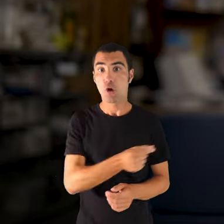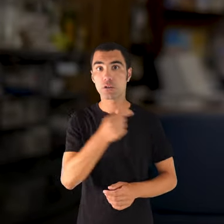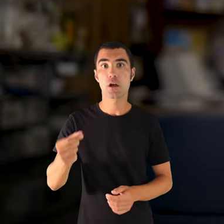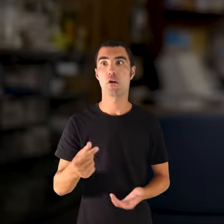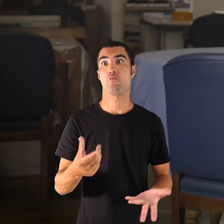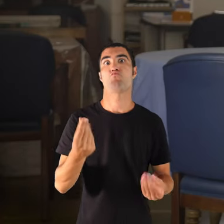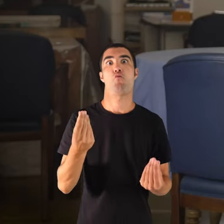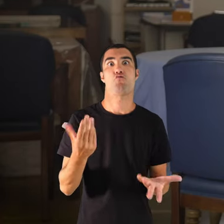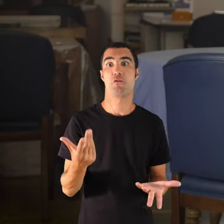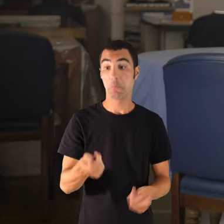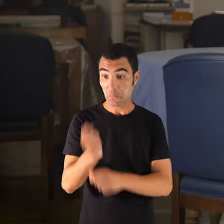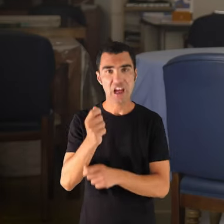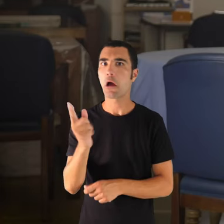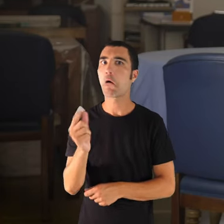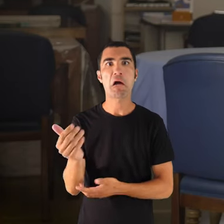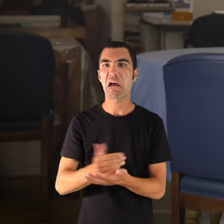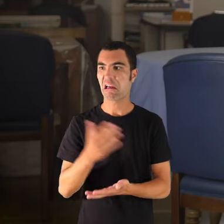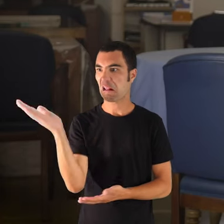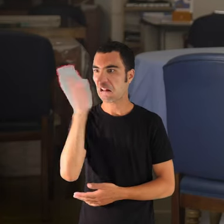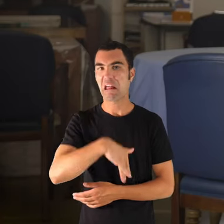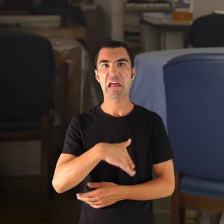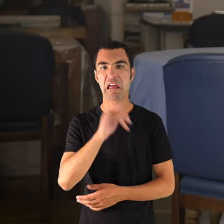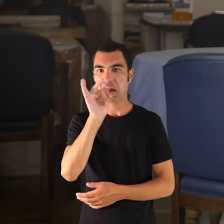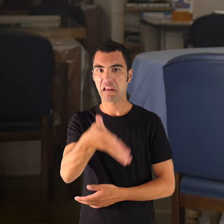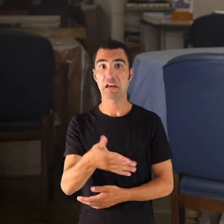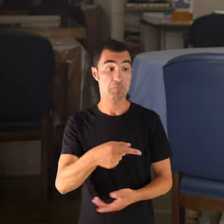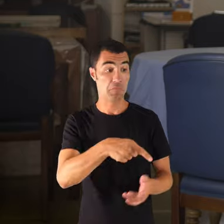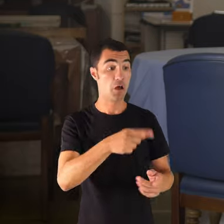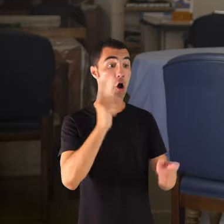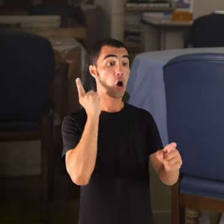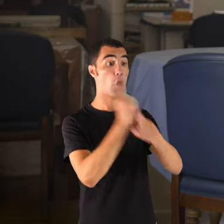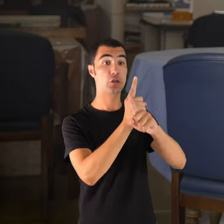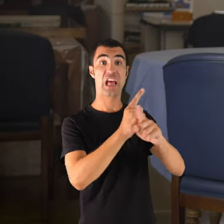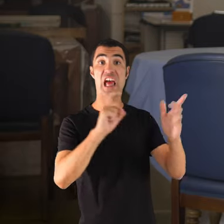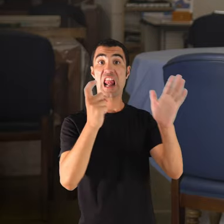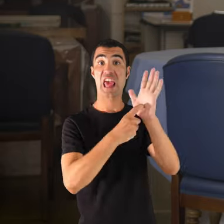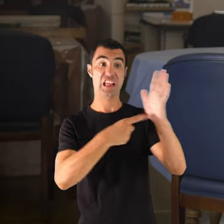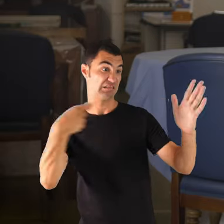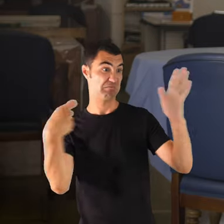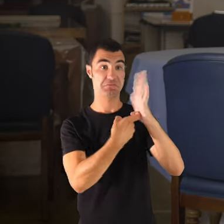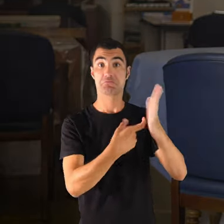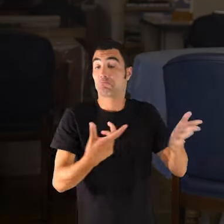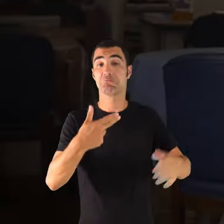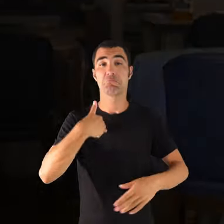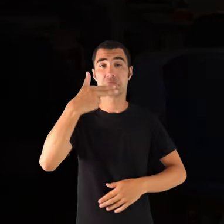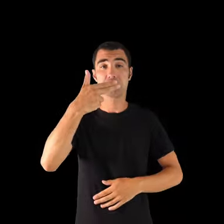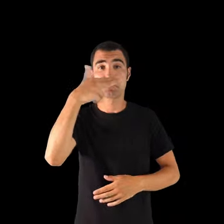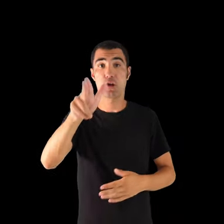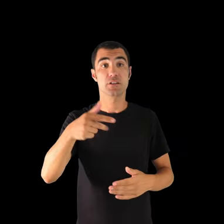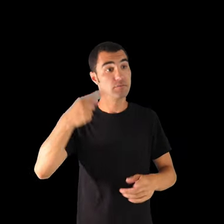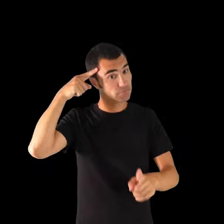guanyaves, no ho guanyaves. Que anàvem contra sa llei, però jo ho sabem, que anàvem contra sa llei, però això era l'única manera de poder viure un poc.